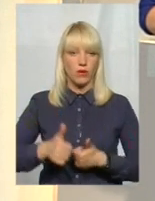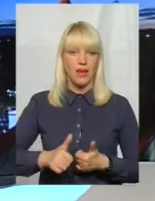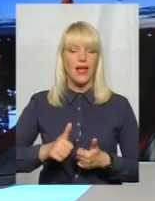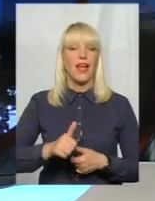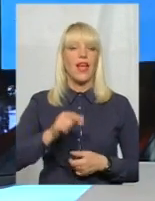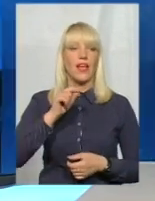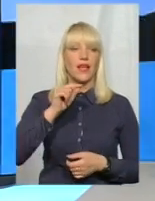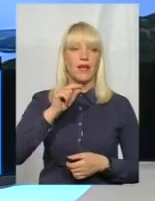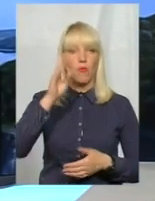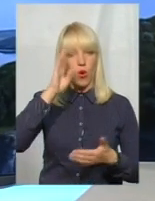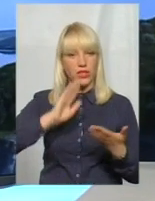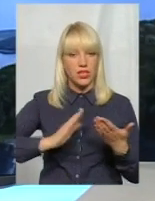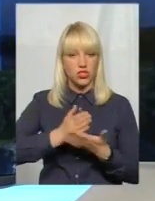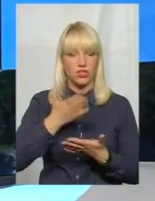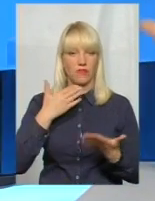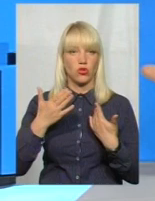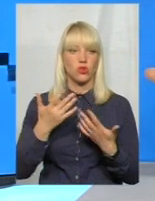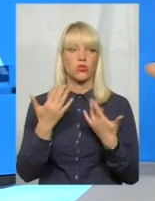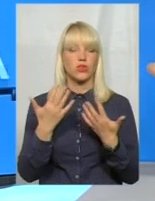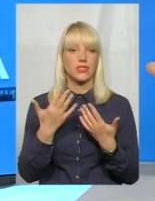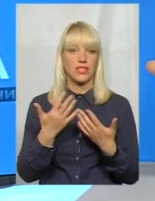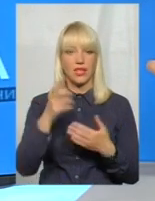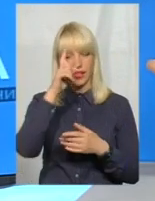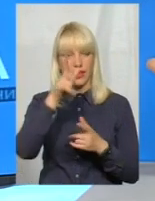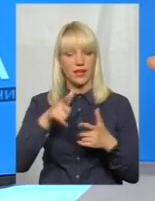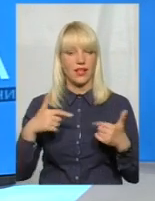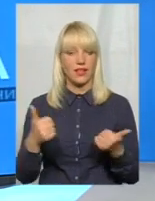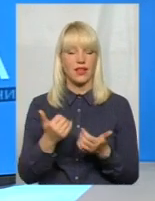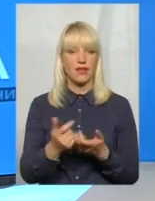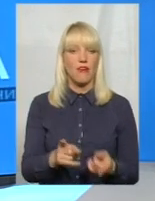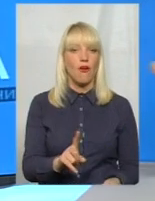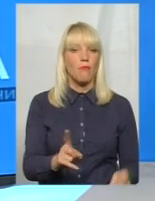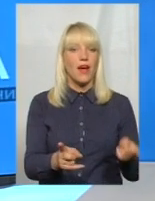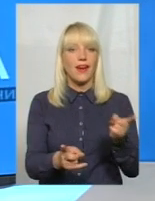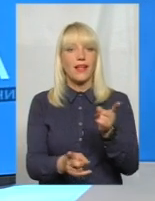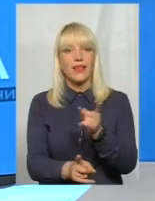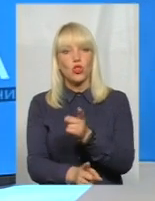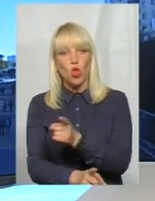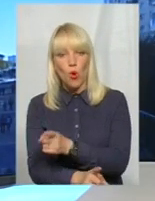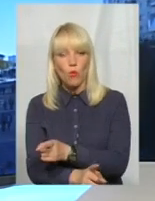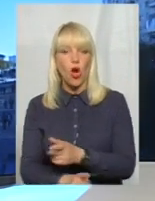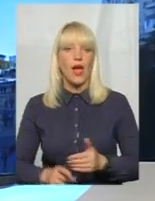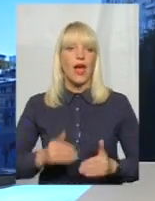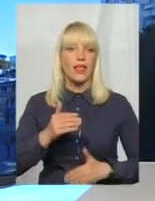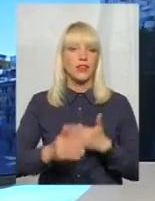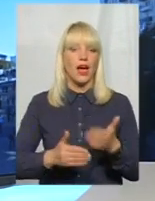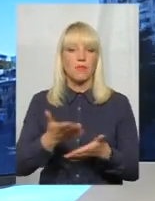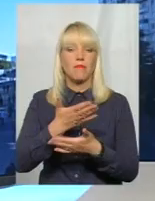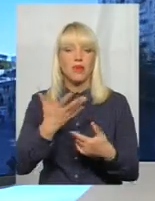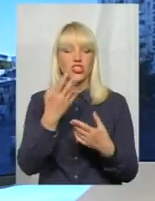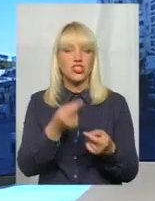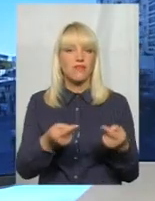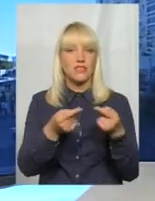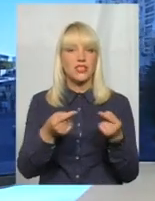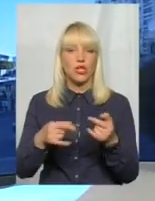Тобто, оскільки країна в перехідному етапі, ми все визначаємося, куди ж ми рухаємося в економічному